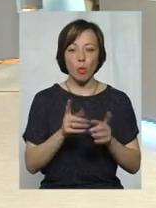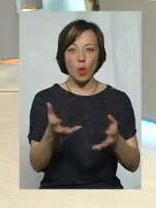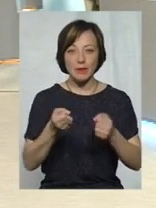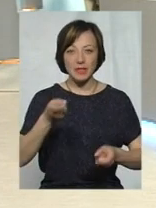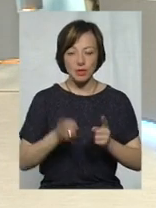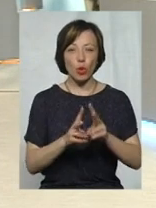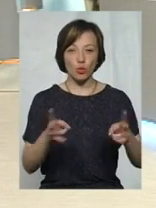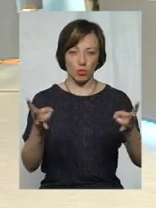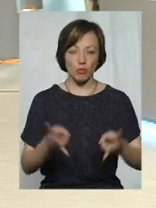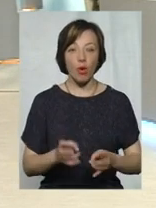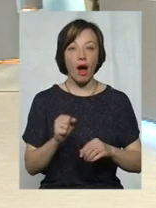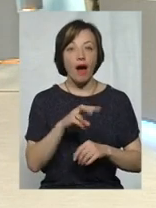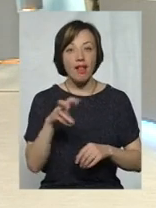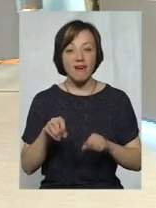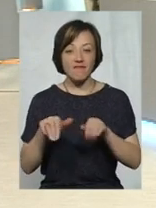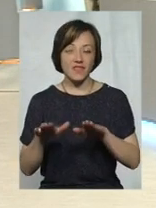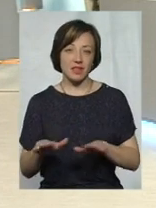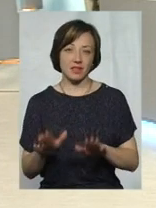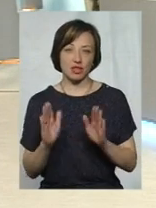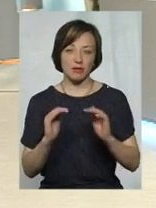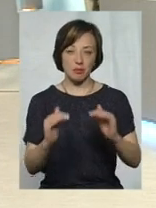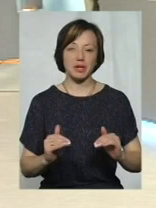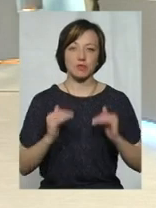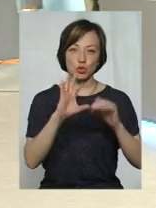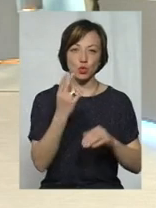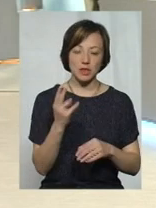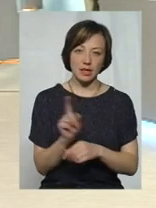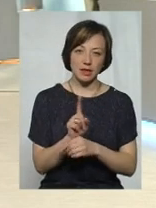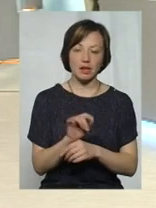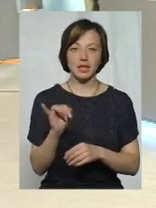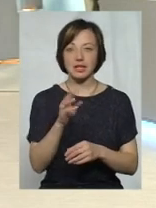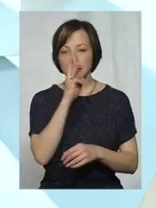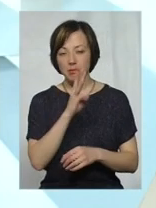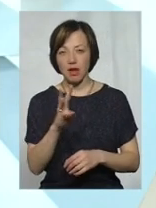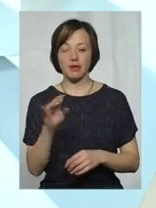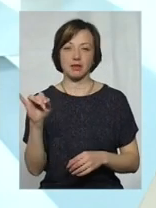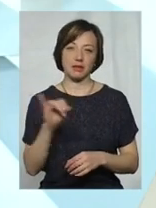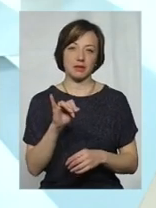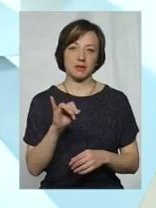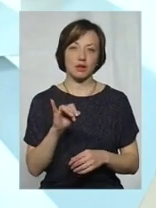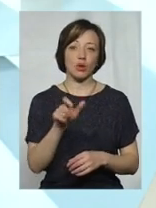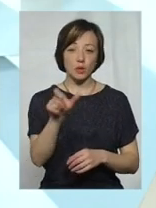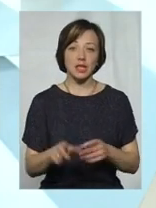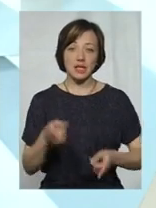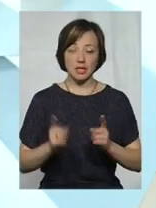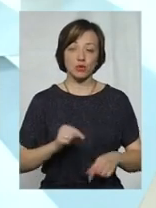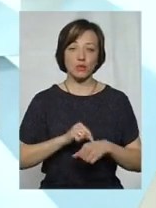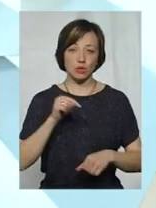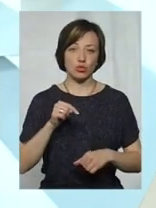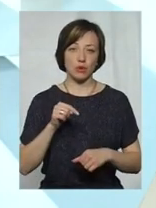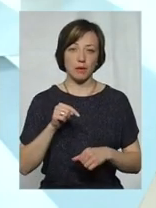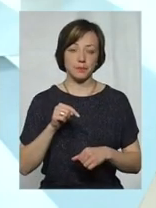Але вихід з цього має бути тільки в підвищенні і соціальних стандартів, і заробітні оплати, щоб людина дійсно відчула